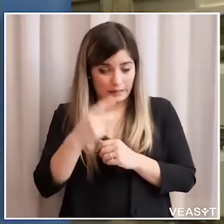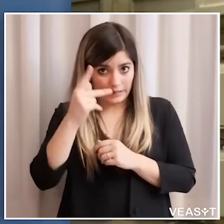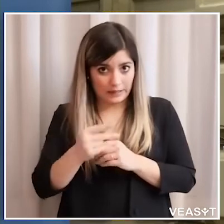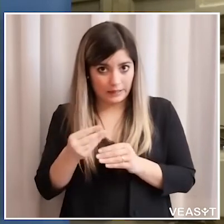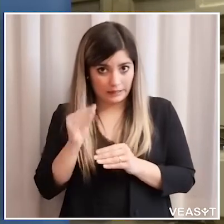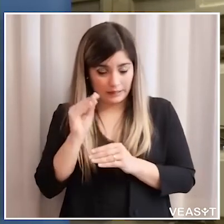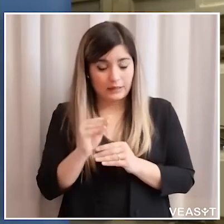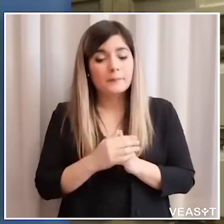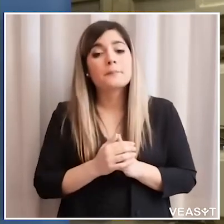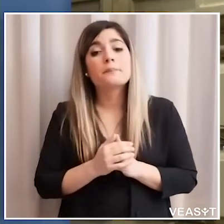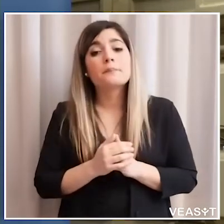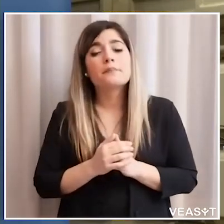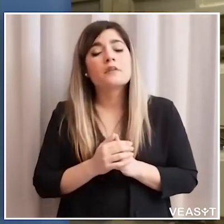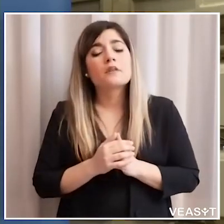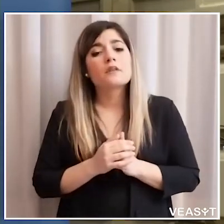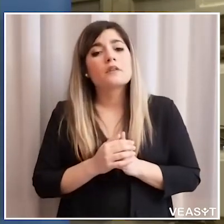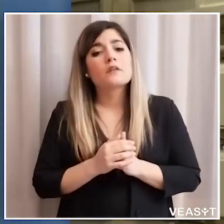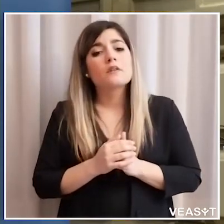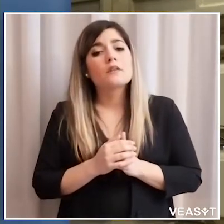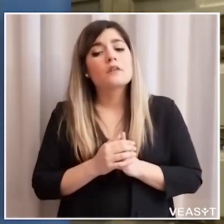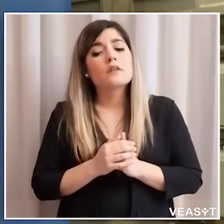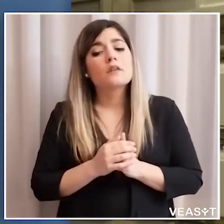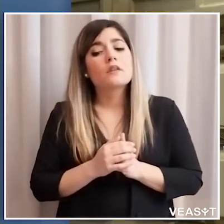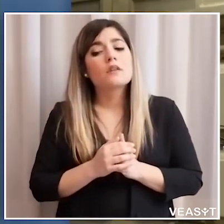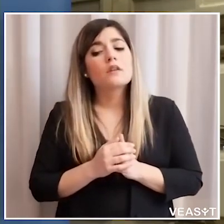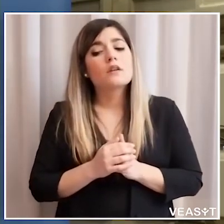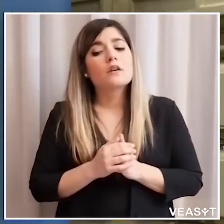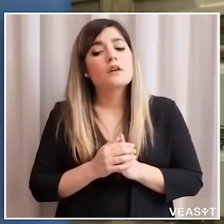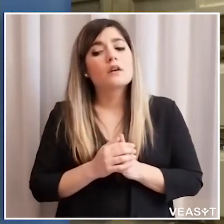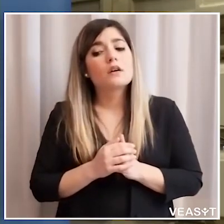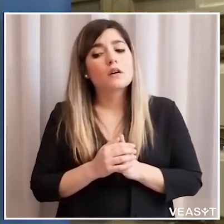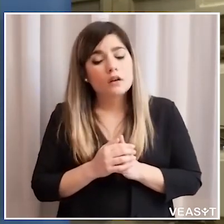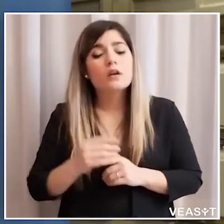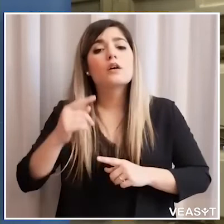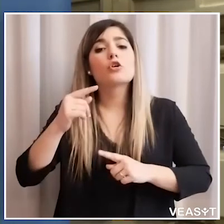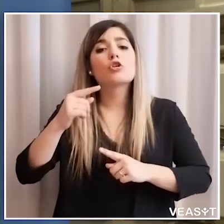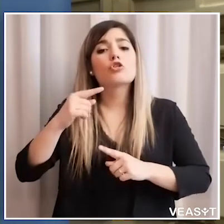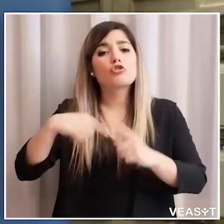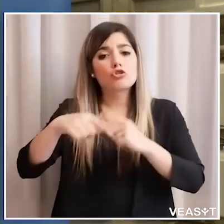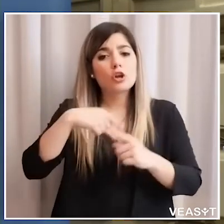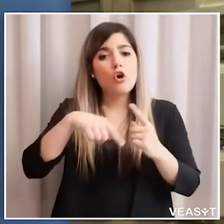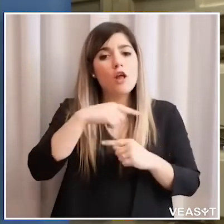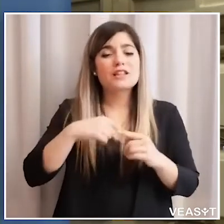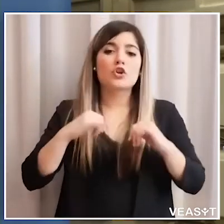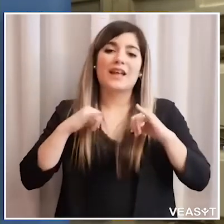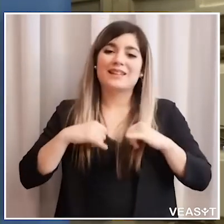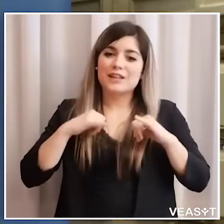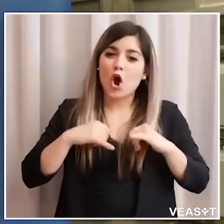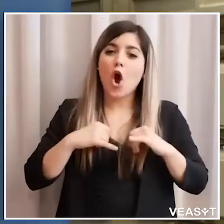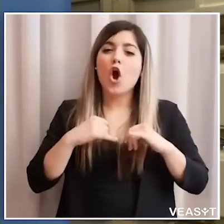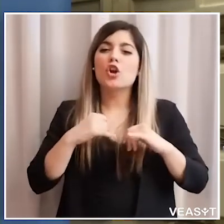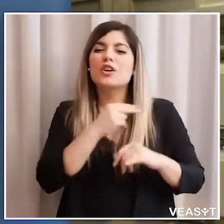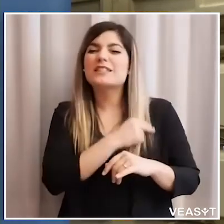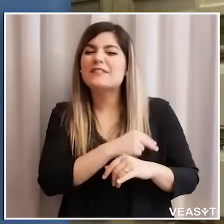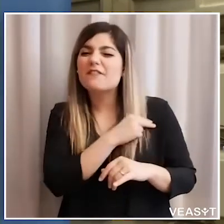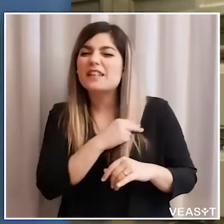presidente quando si prevede che ci potrà essere potrà riprendere sostanzialmente la circolazione con il Tirolo la Svizzera